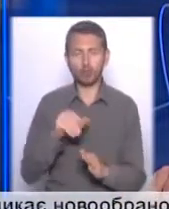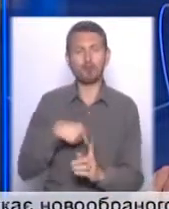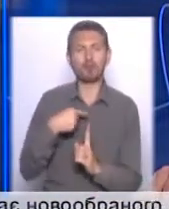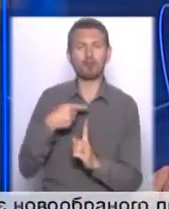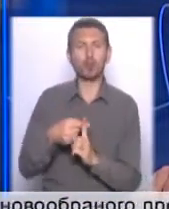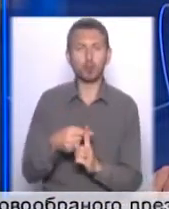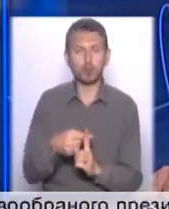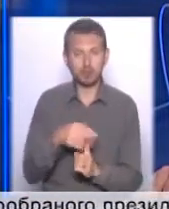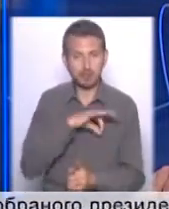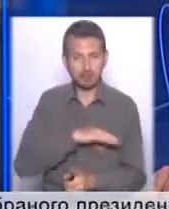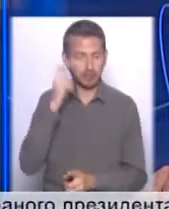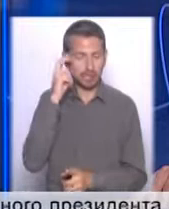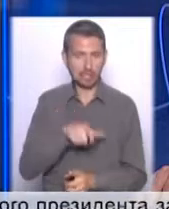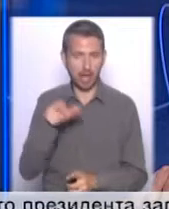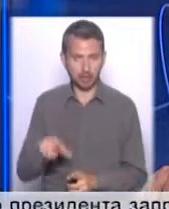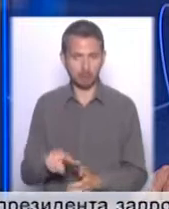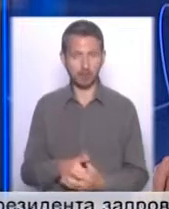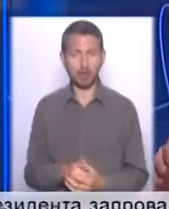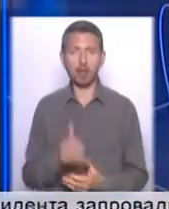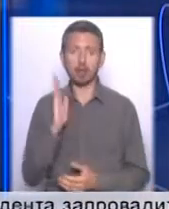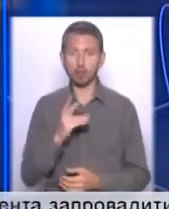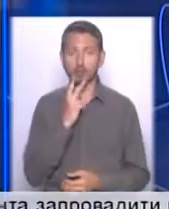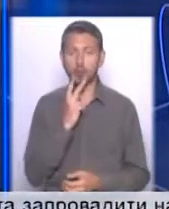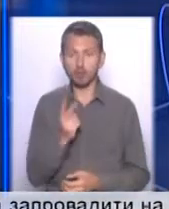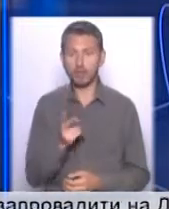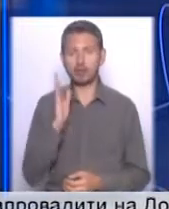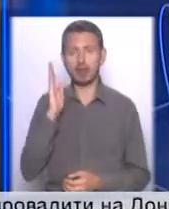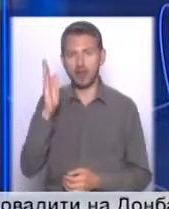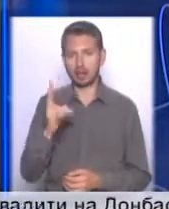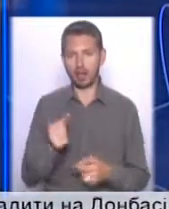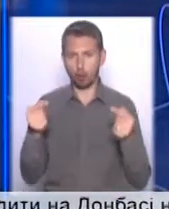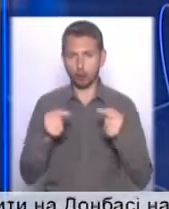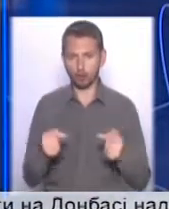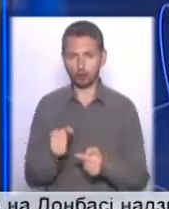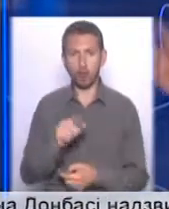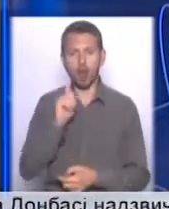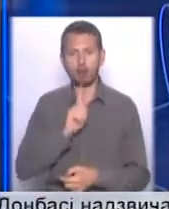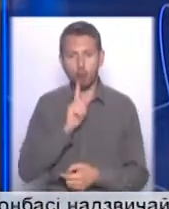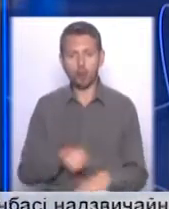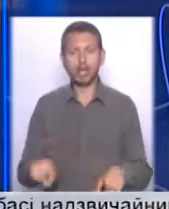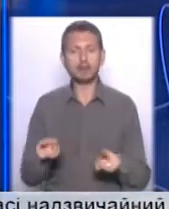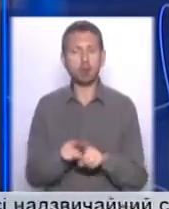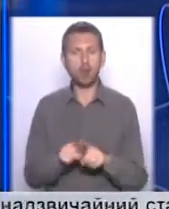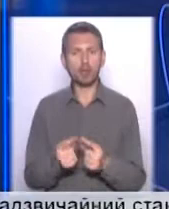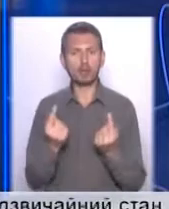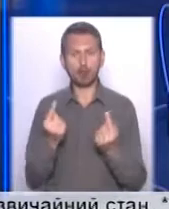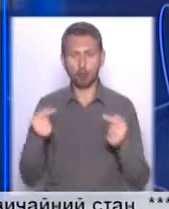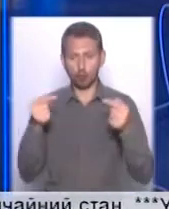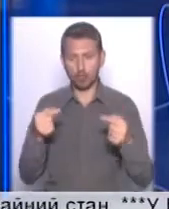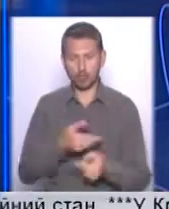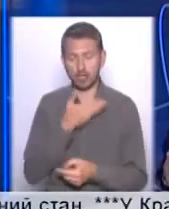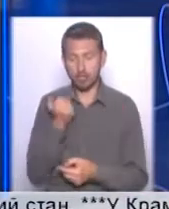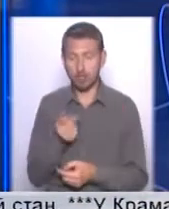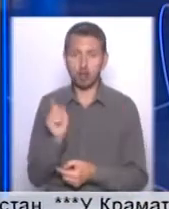називається, киянам, власне, виборцям. Тобто будемо дивитися далі на конкретику. А поки такої вже занадтої конкретики немає, то ми